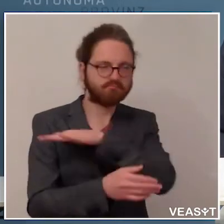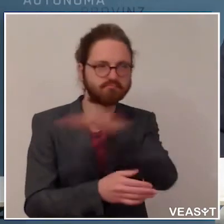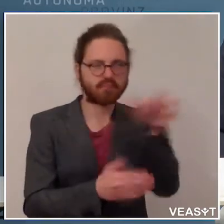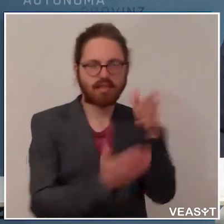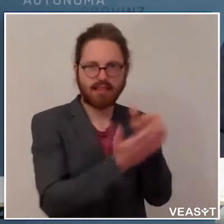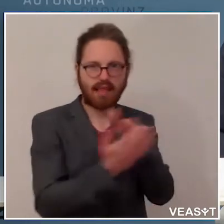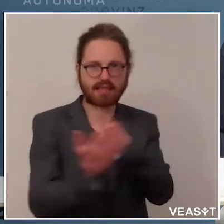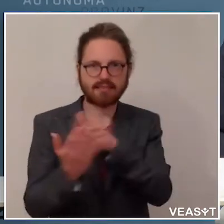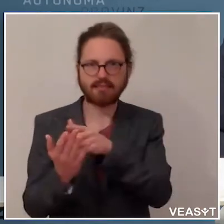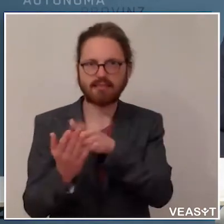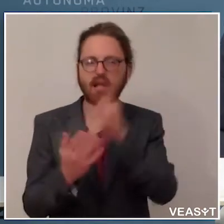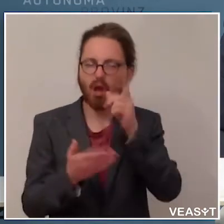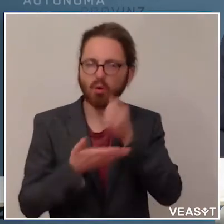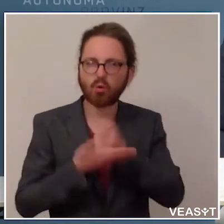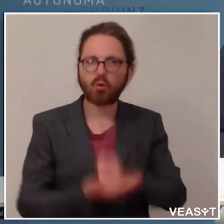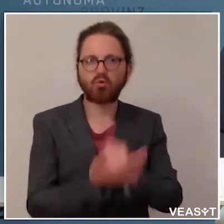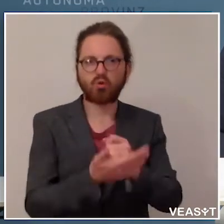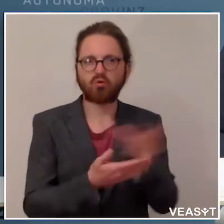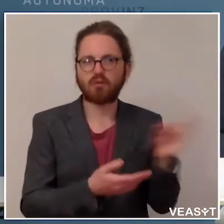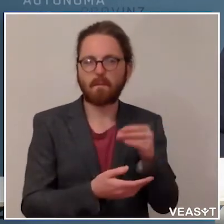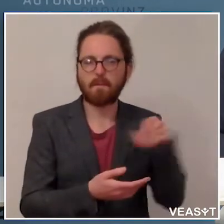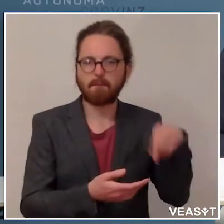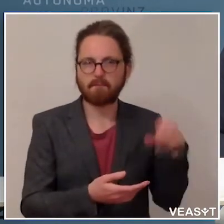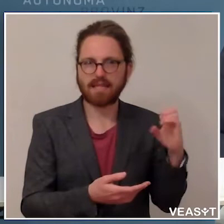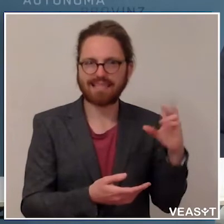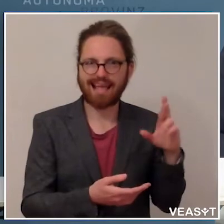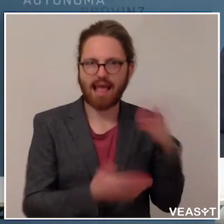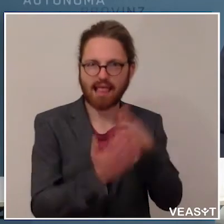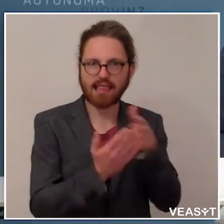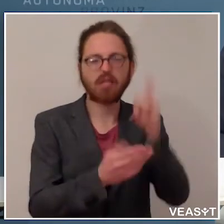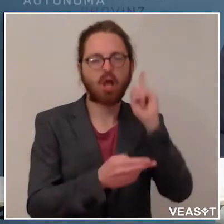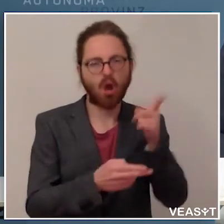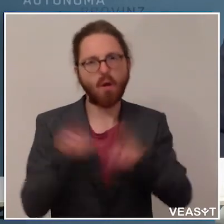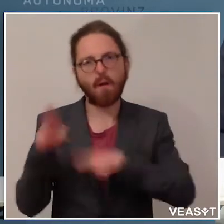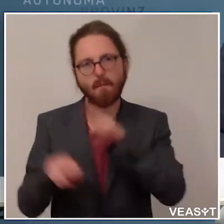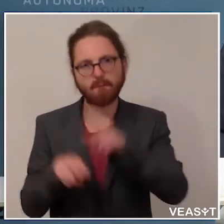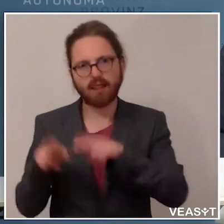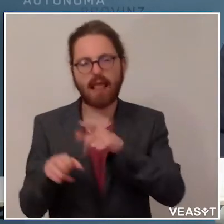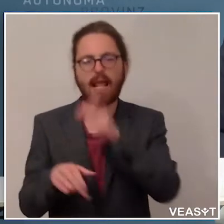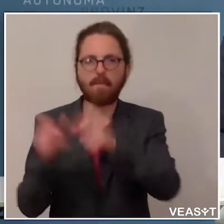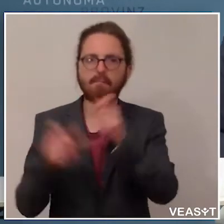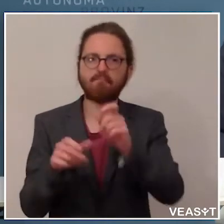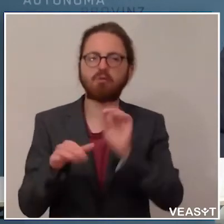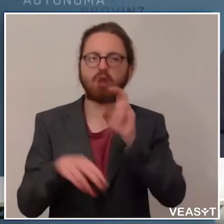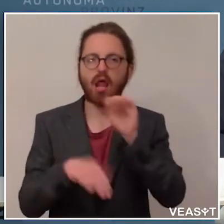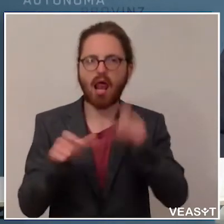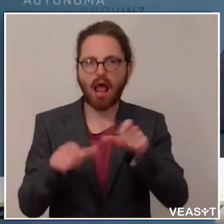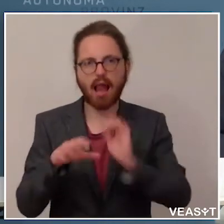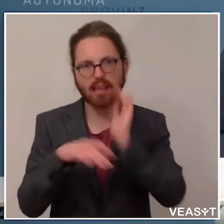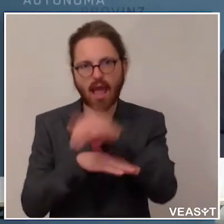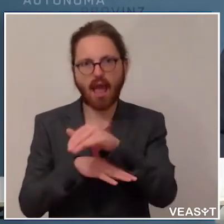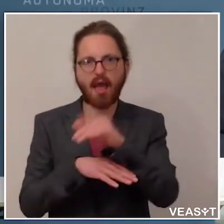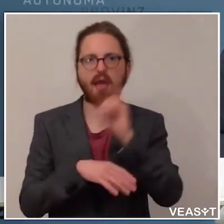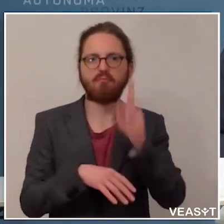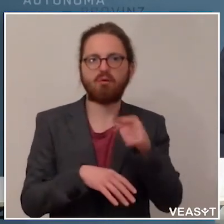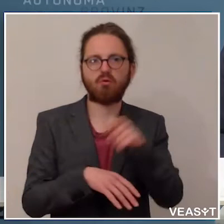auch unterstützen zu den PCR-Tests, genauso das Pflegepersonal in all das Seniorenheim, also unsere, auch natürlich, das ist auch